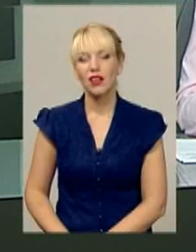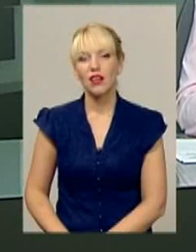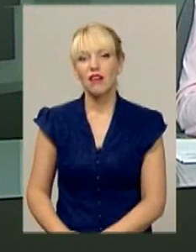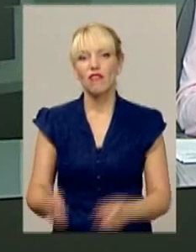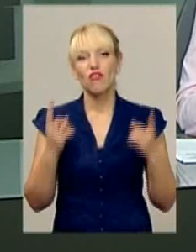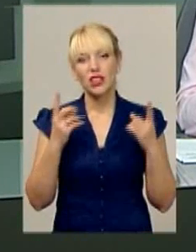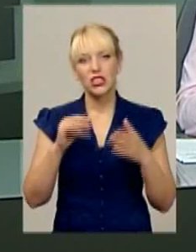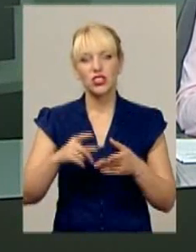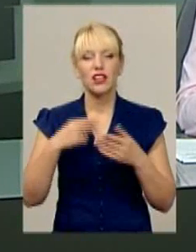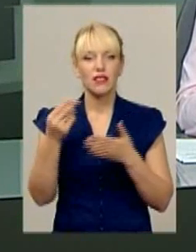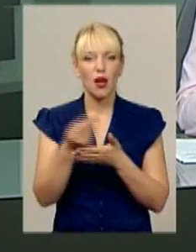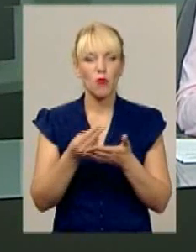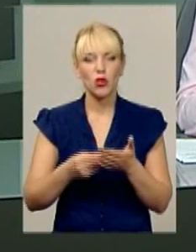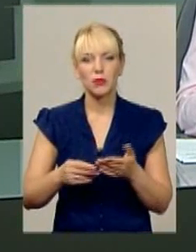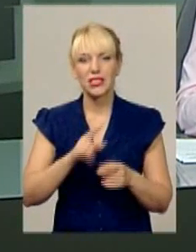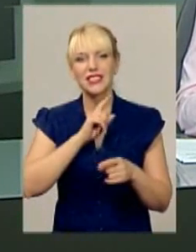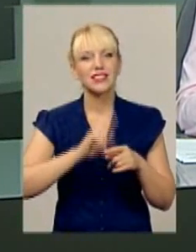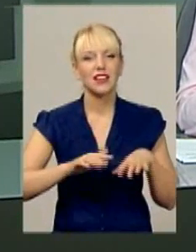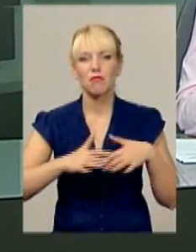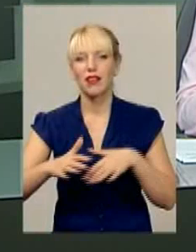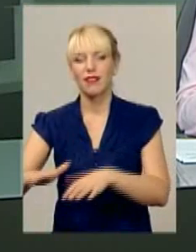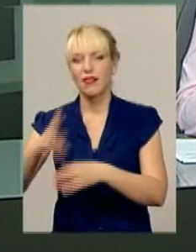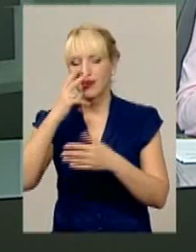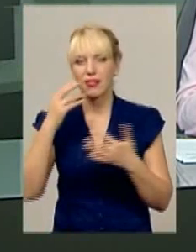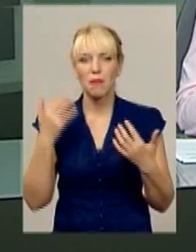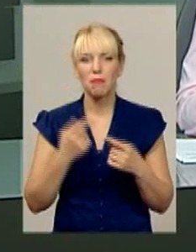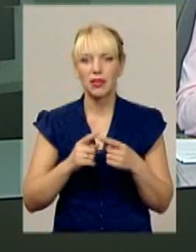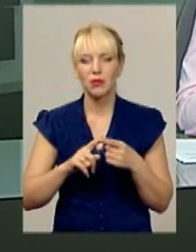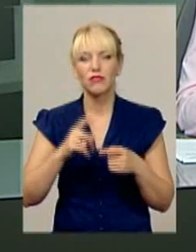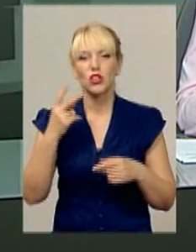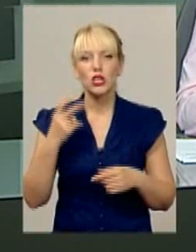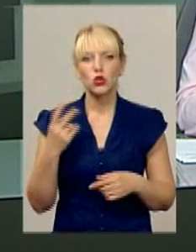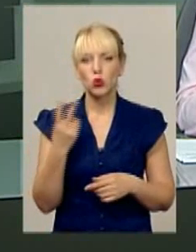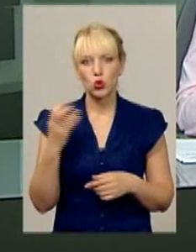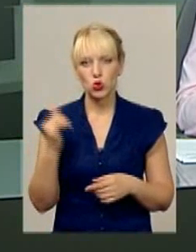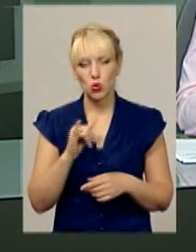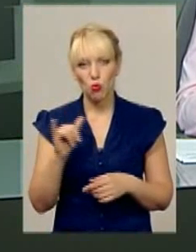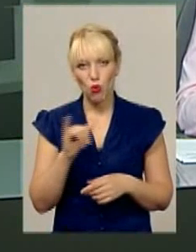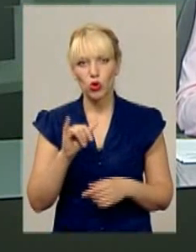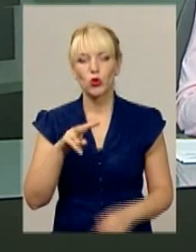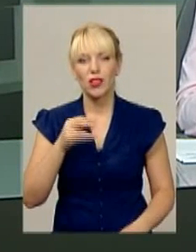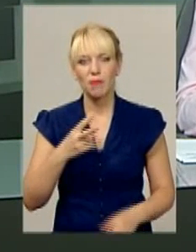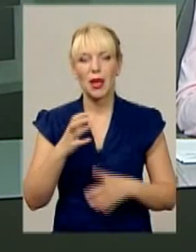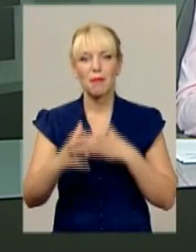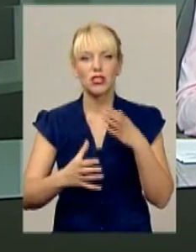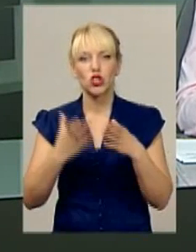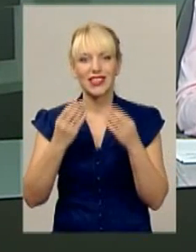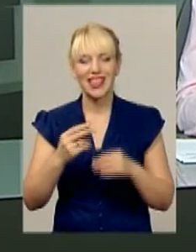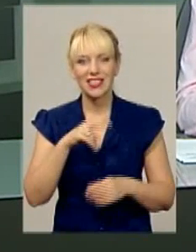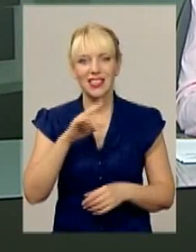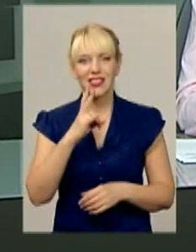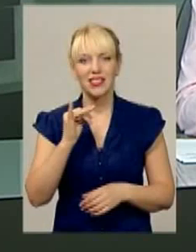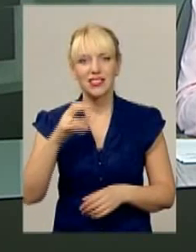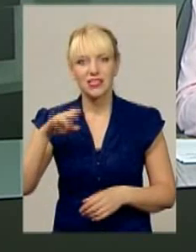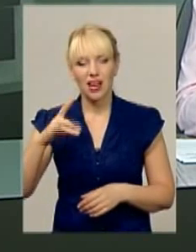Величний та мальовничий, стрімкий та непередбачуваний. У другу суботу липня відзначають міжнародний день Дністра. Хмельниччина – одна